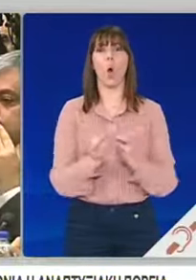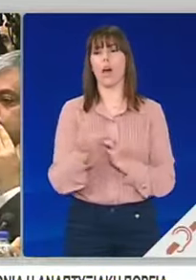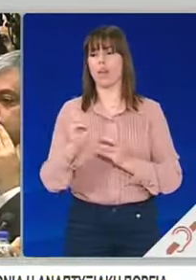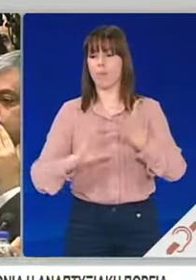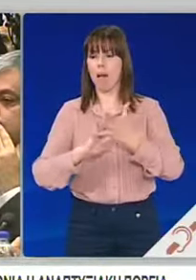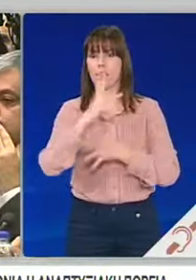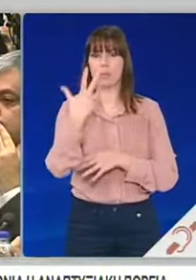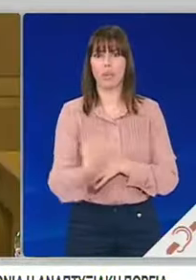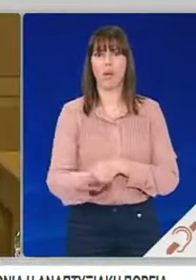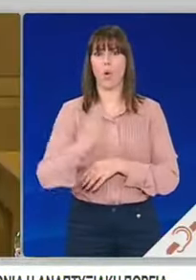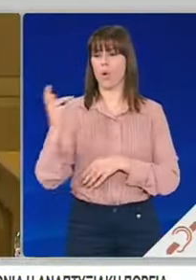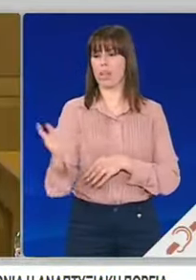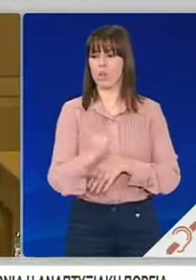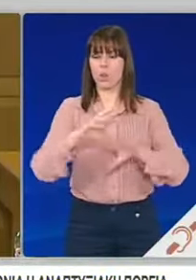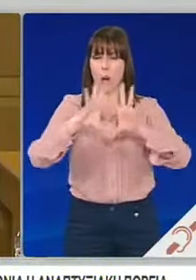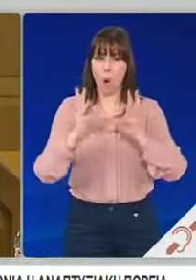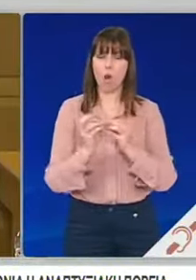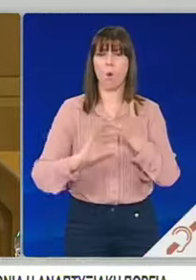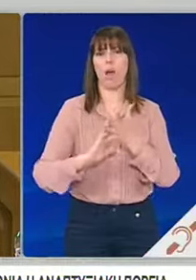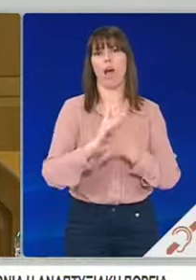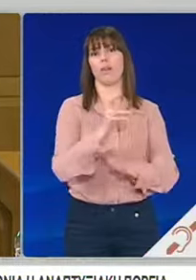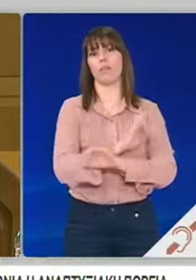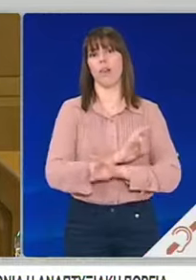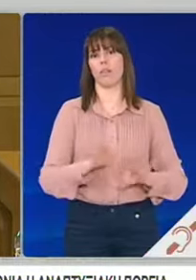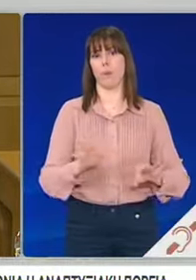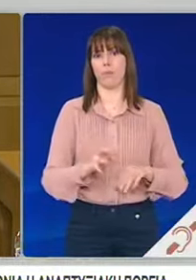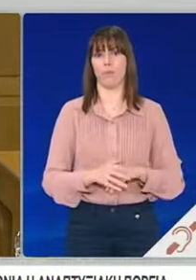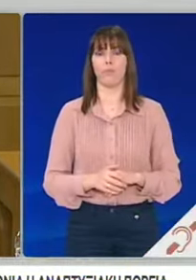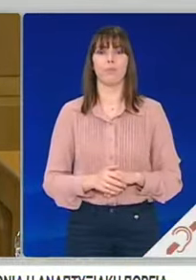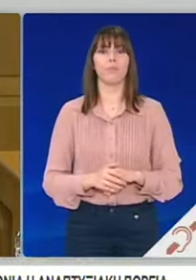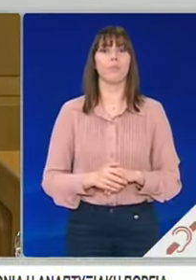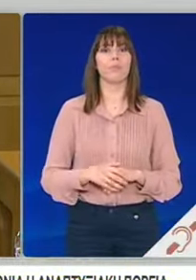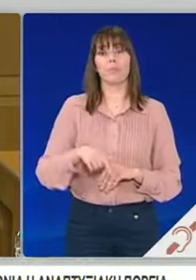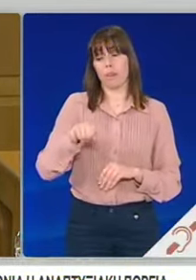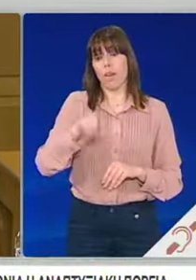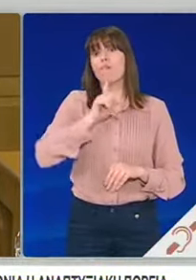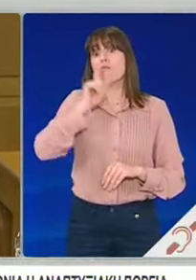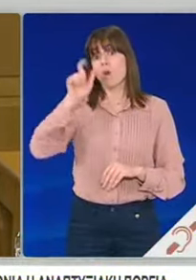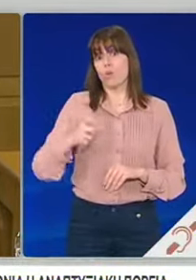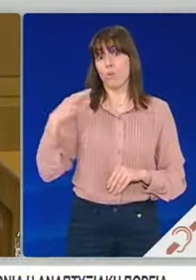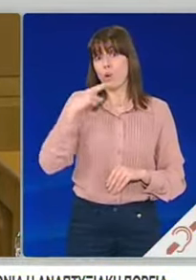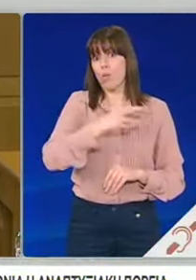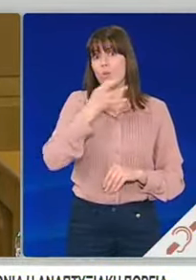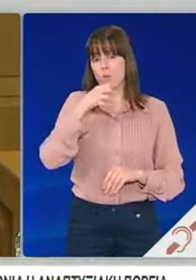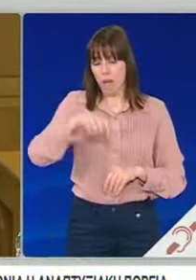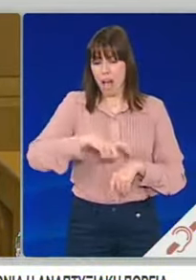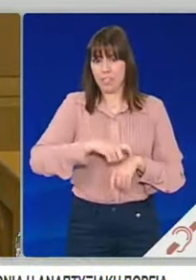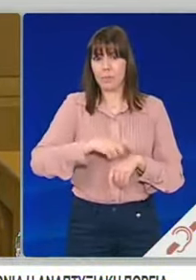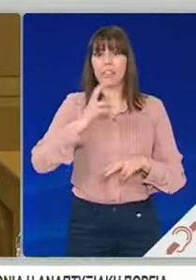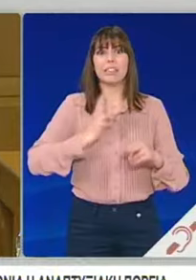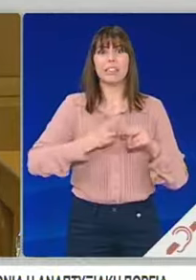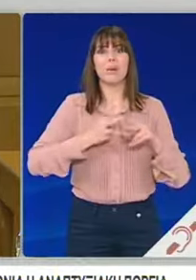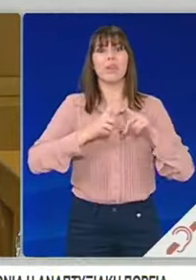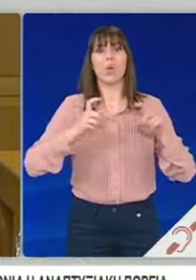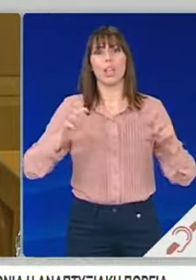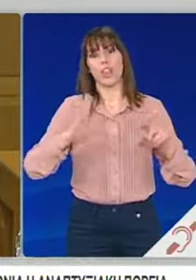αναπτυξιακούς και στους κοινωνικούς δείκτες. Το ζητούμενο, όπως είπε, δεν είναι να αλλάξουν τα διαγράμματα με πιο